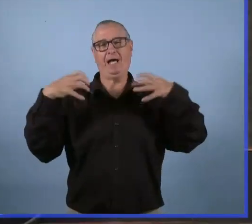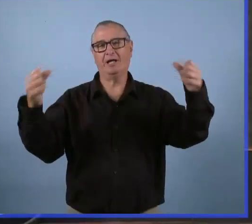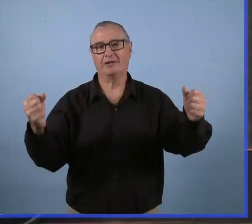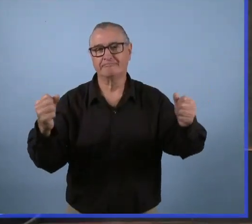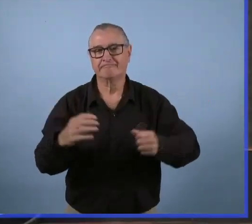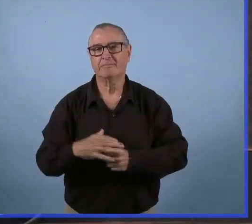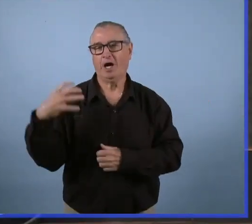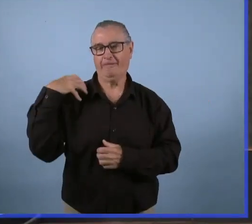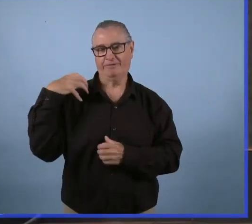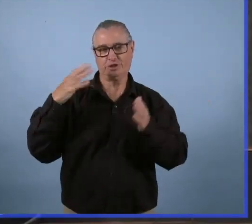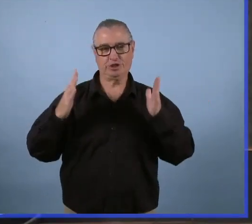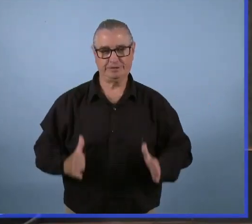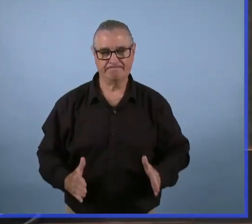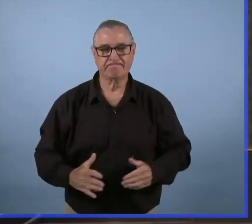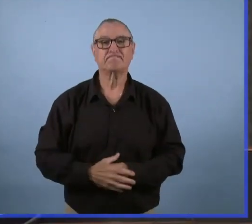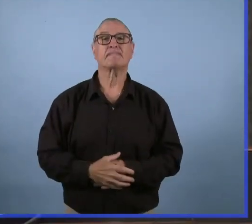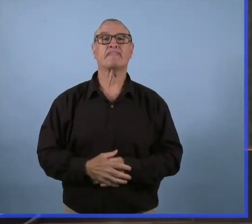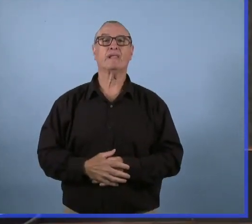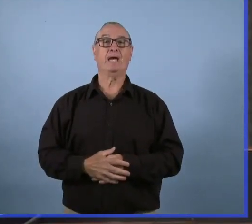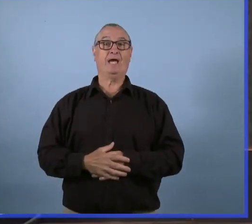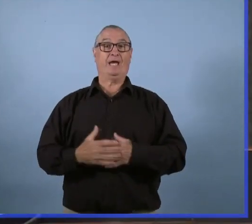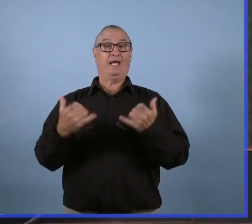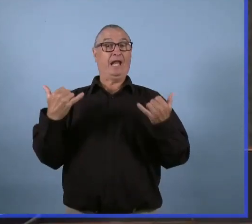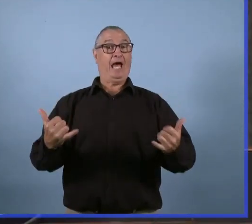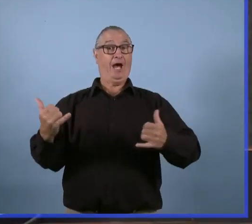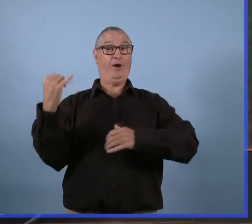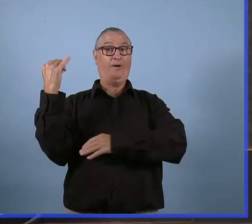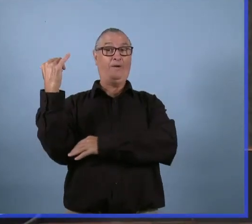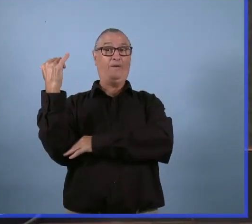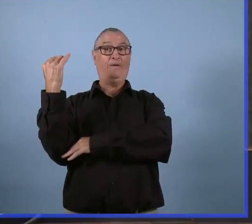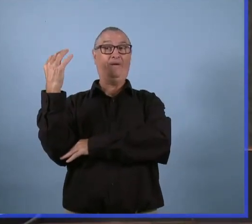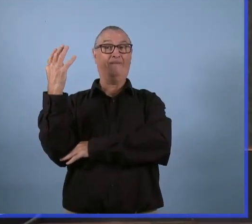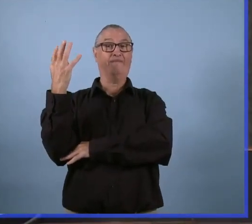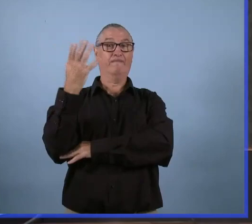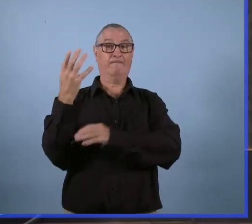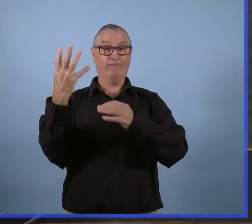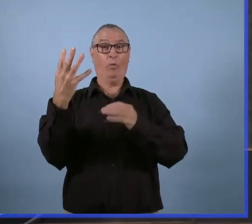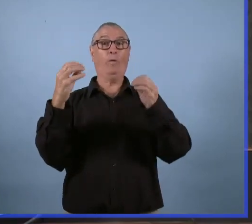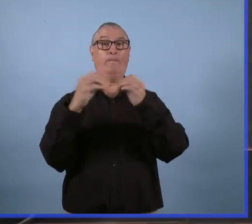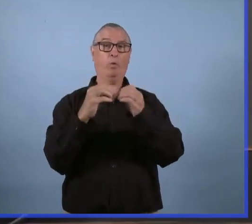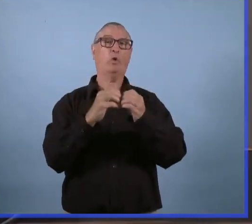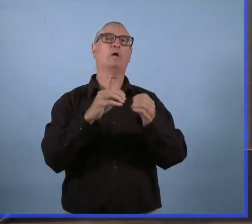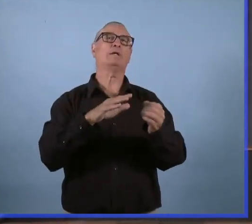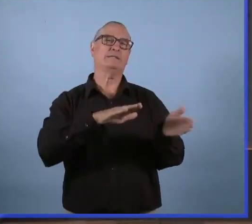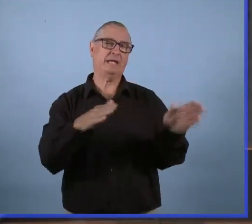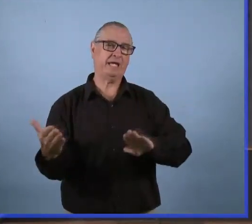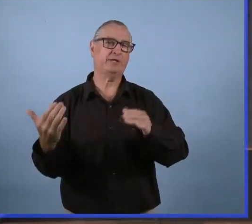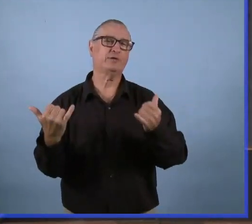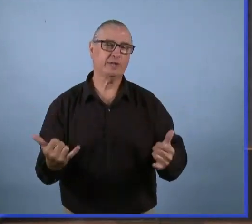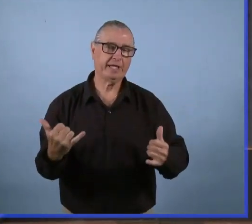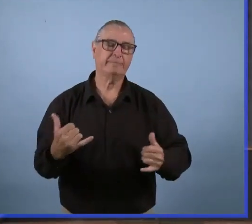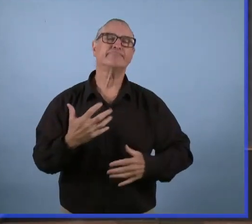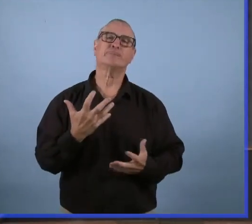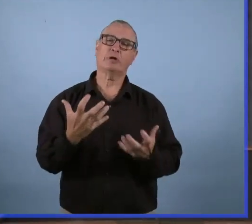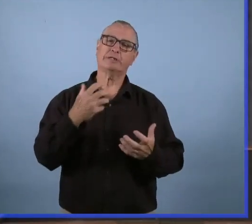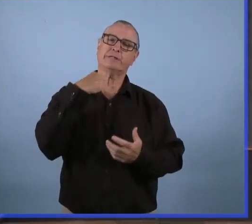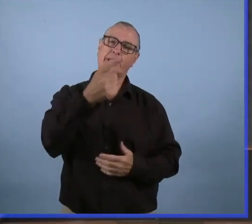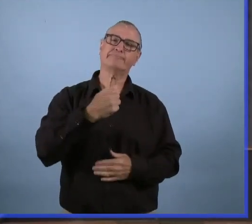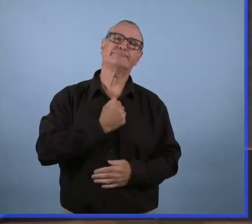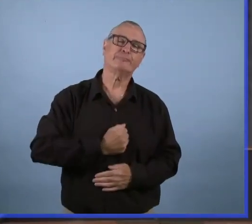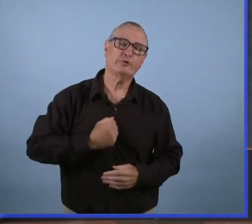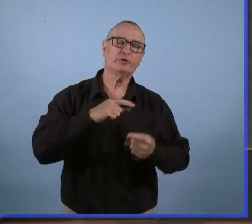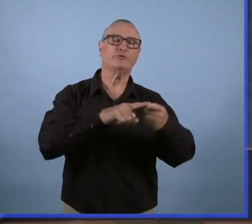la COVID-19 et je présente mes condoléances aux familles, amies et êtres chers. Le test de positivité à cinq jours est à 8